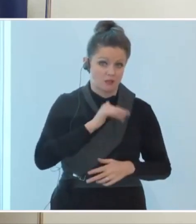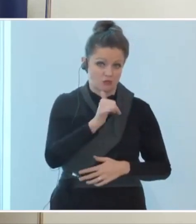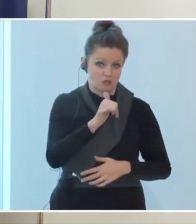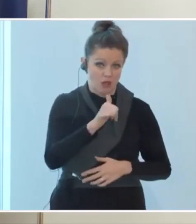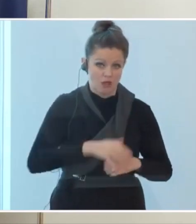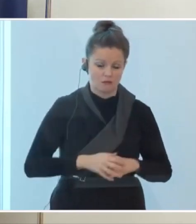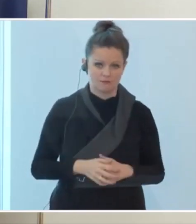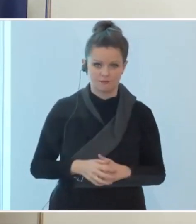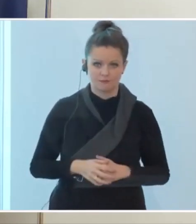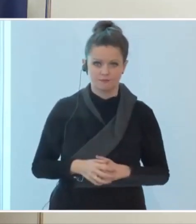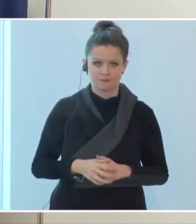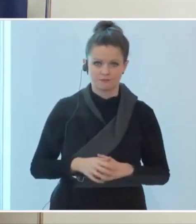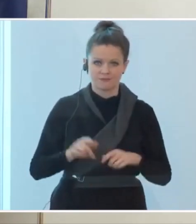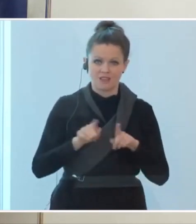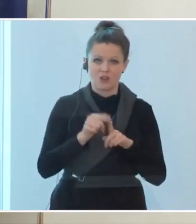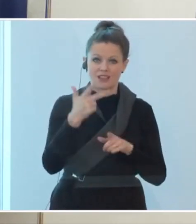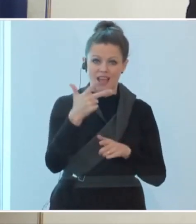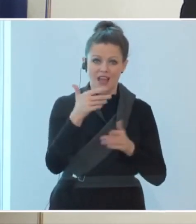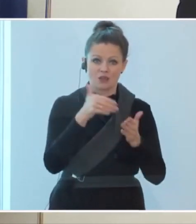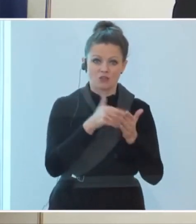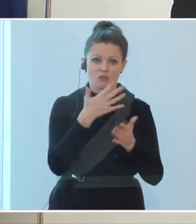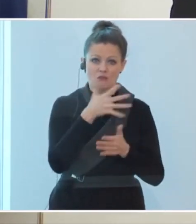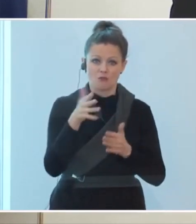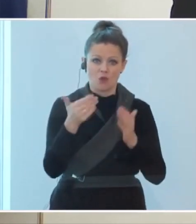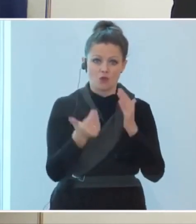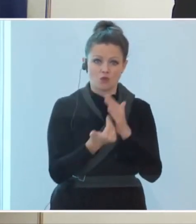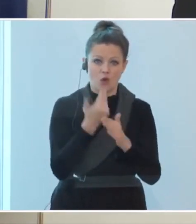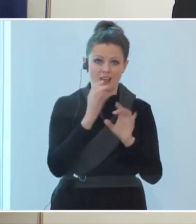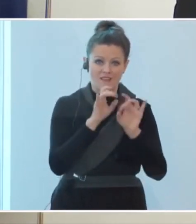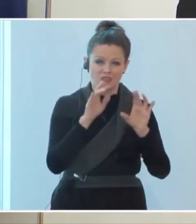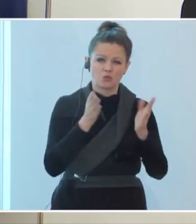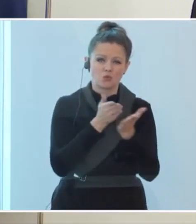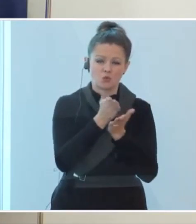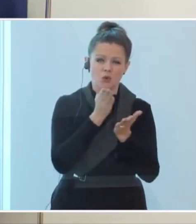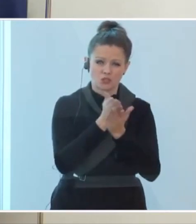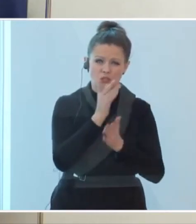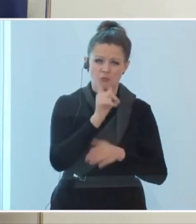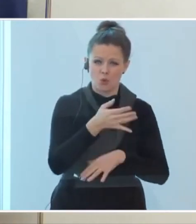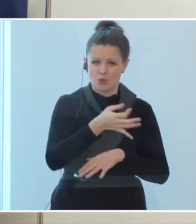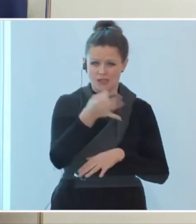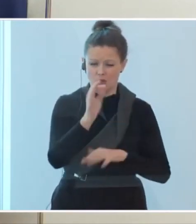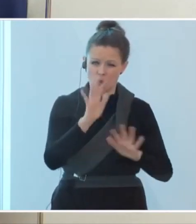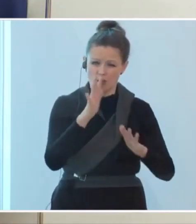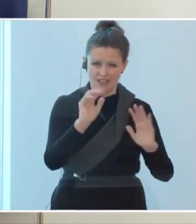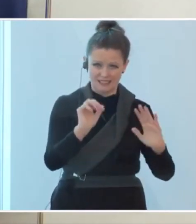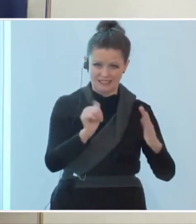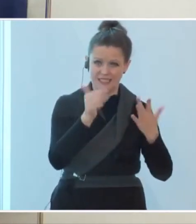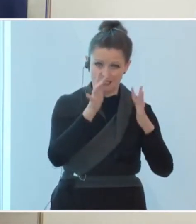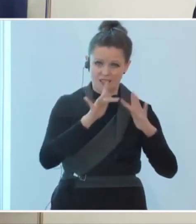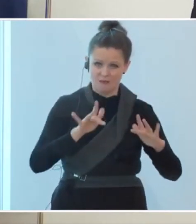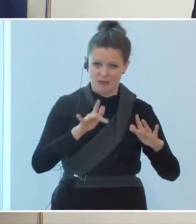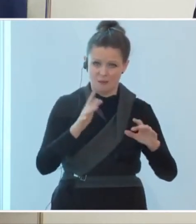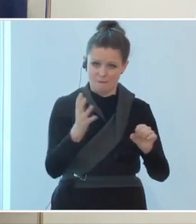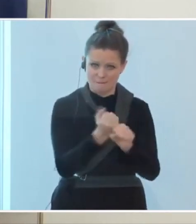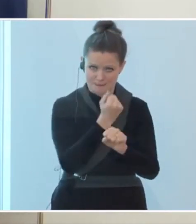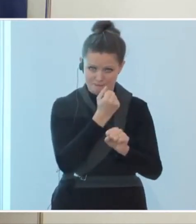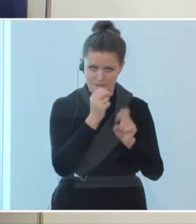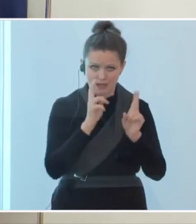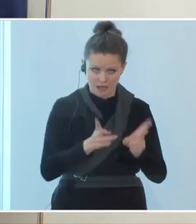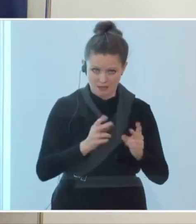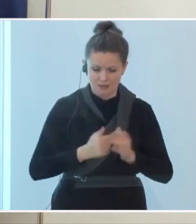dass wir von den 3.500 Neuinfektionen im Schnitt, die wir wahrscheinlich ungefähr am 6. Dezember erreichen werden,